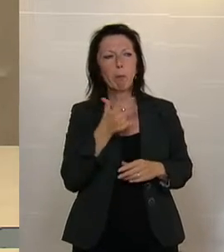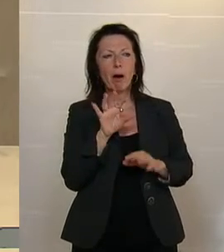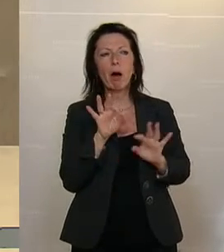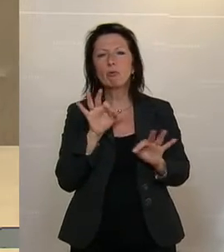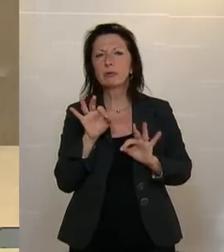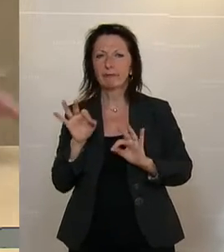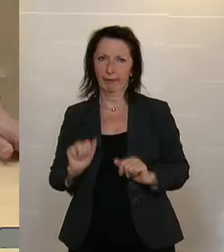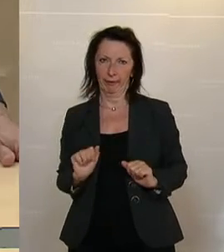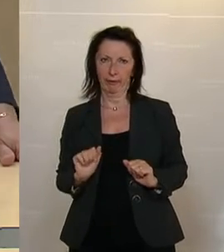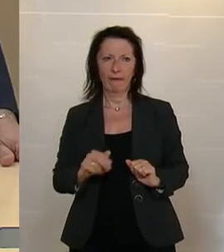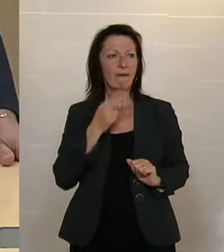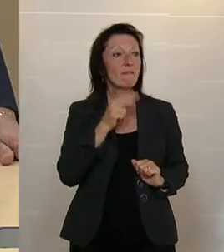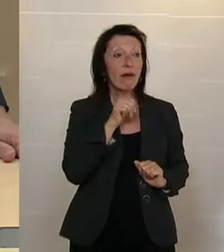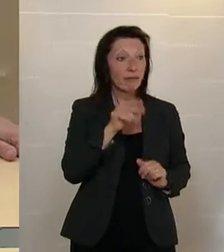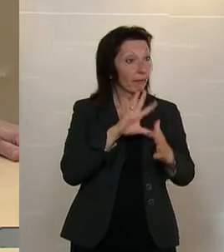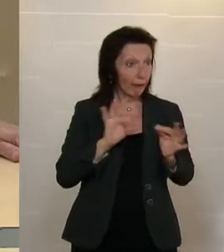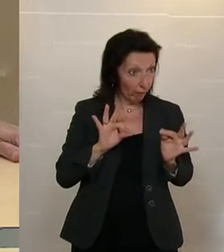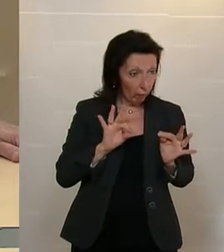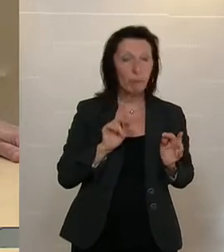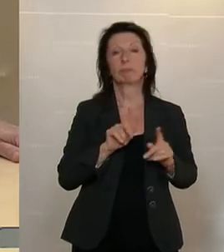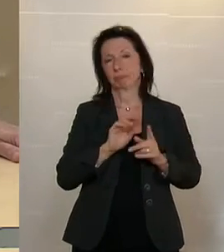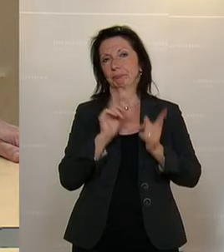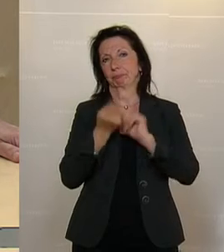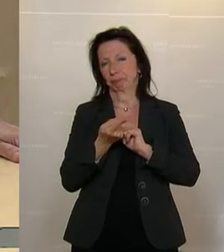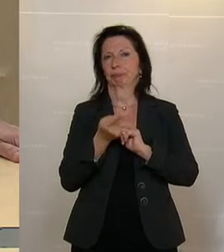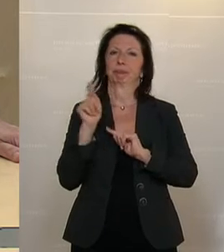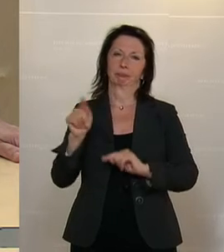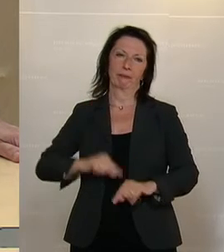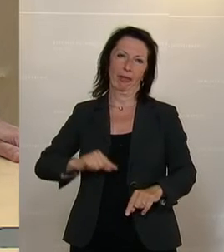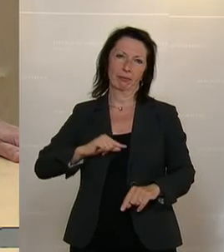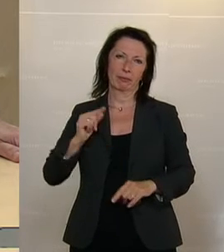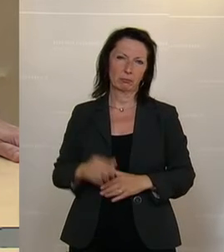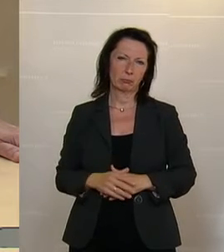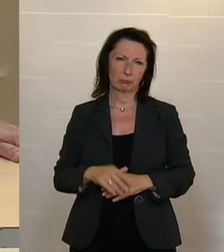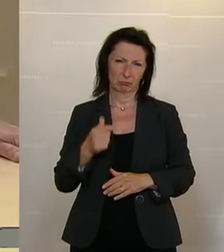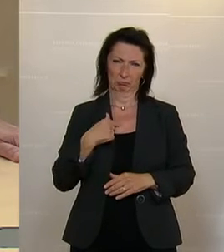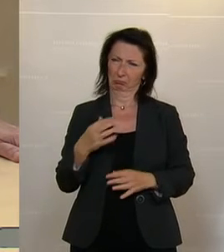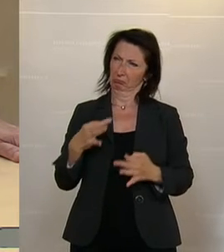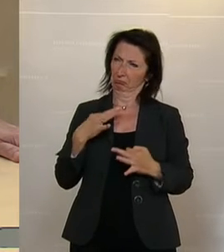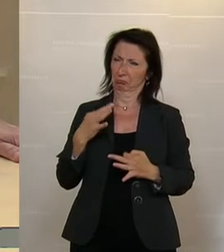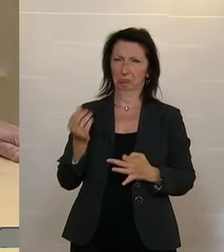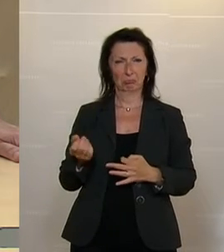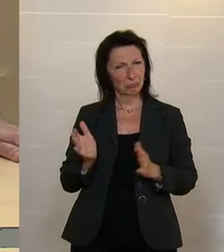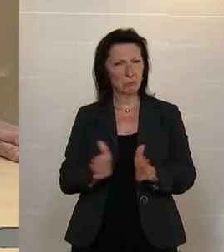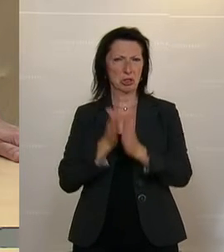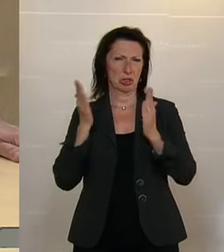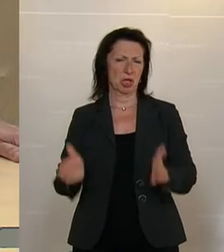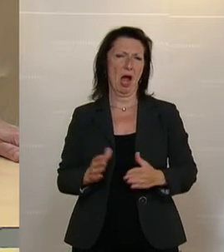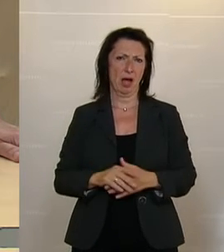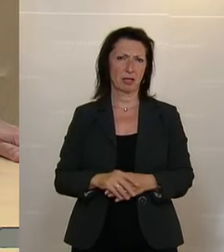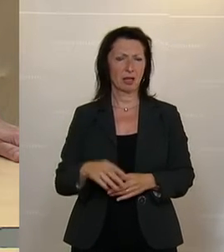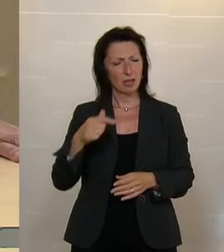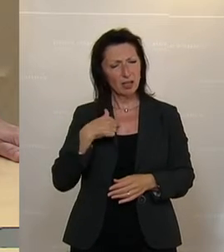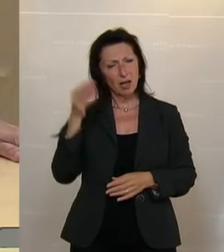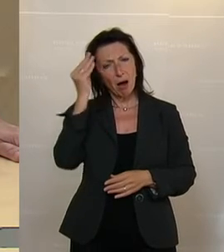den Religionsunterricht nicht besuchen. Das finde ich besonders schade und ich